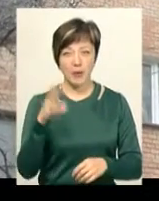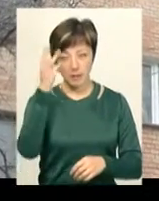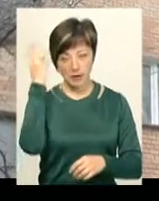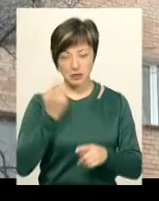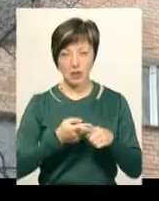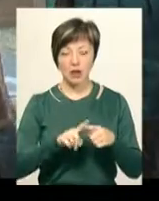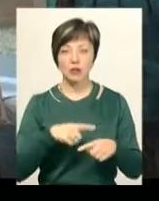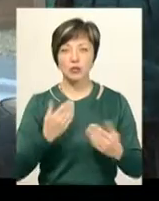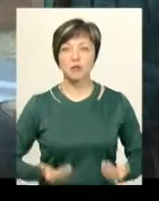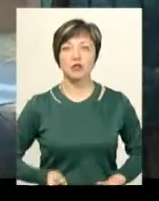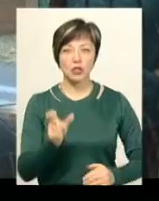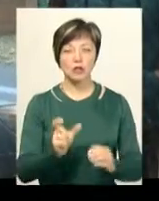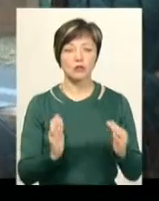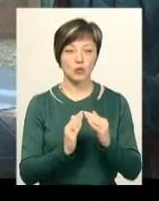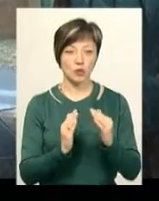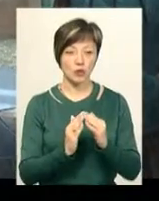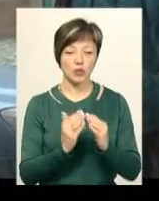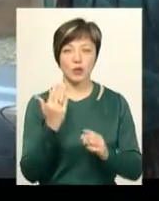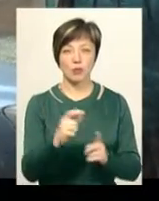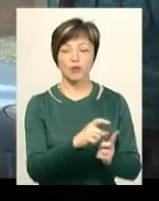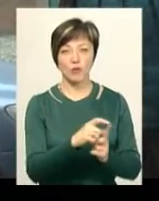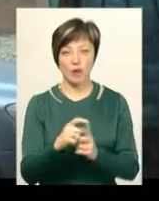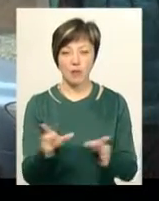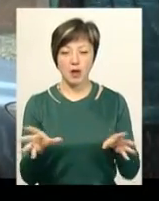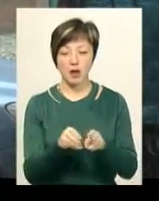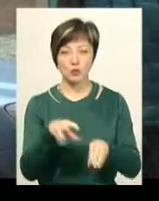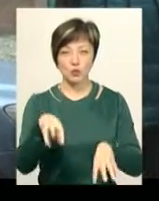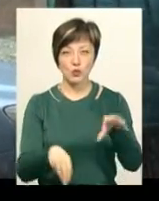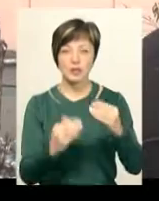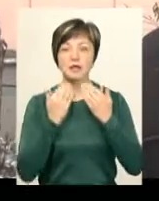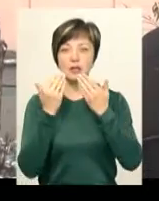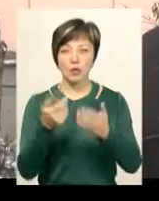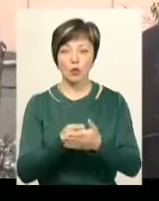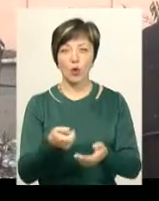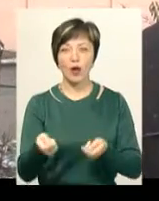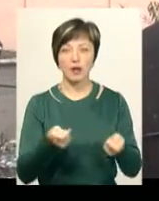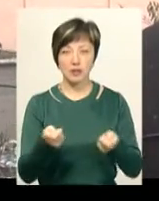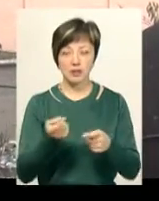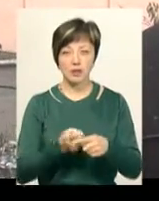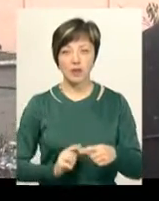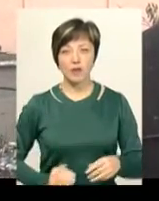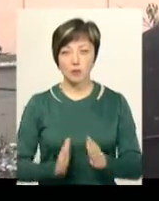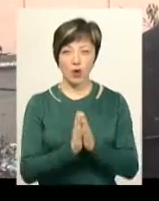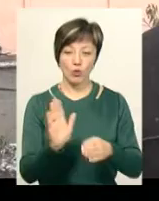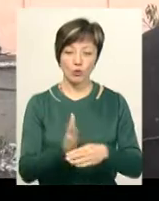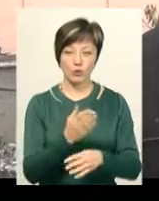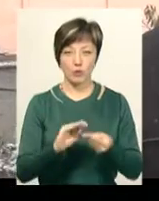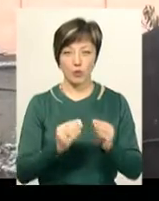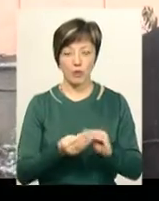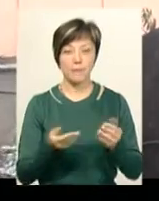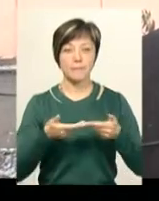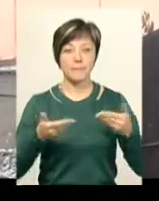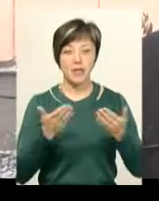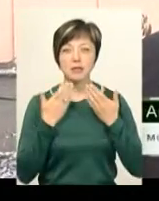це каже мешканець будинку Анатолій Стриковський. За його словами, разом з сусідами звертались до керівництва «Домкому» з проханням усунути проблему. Ми